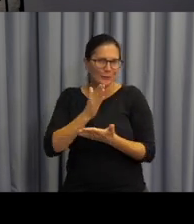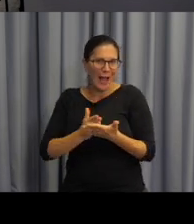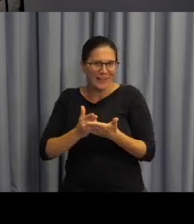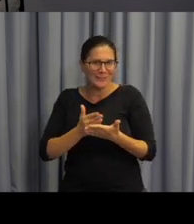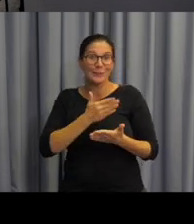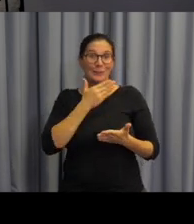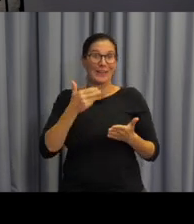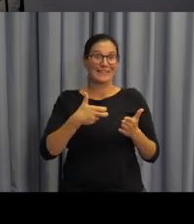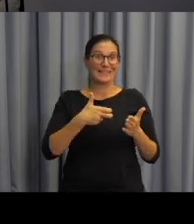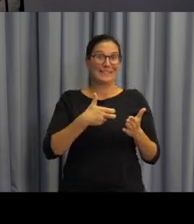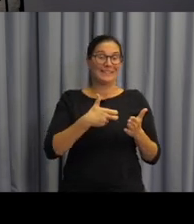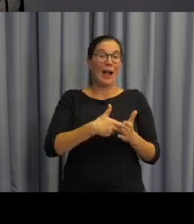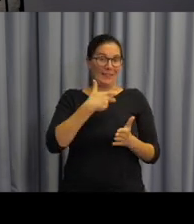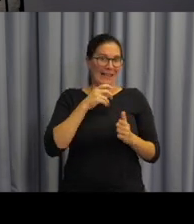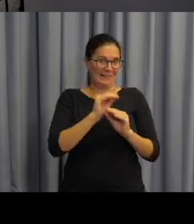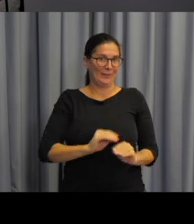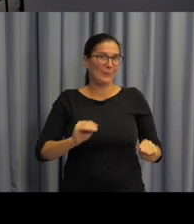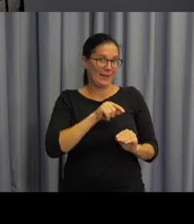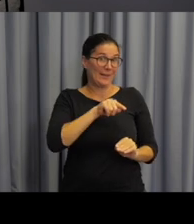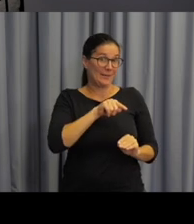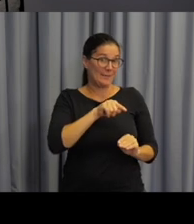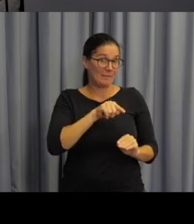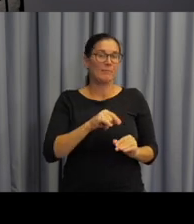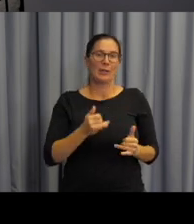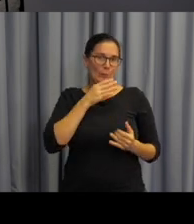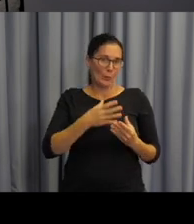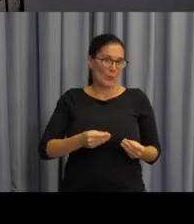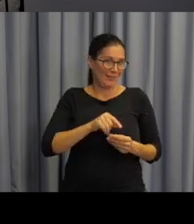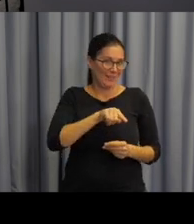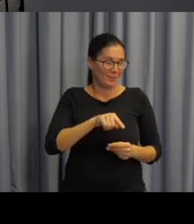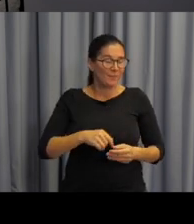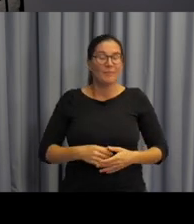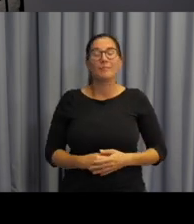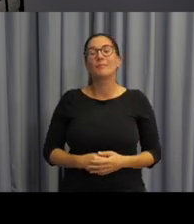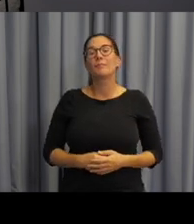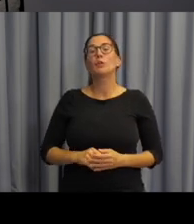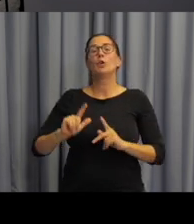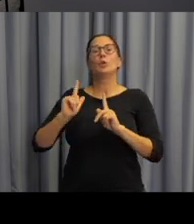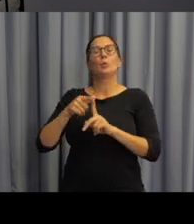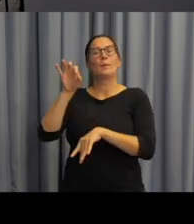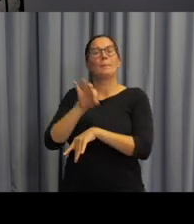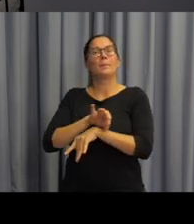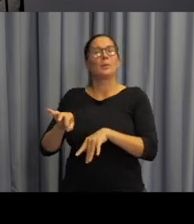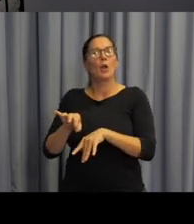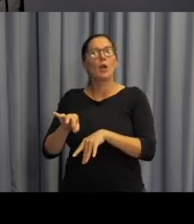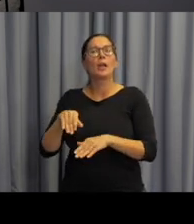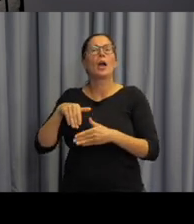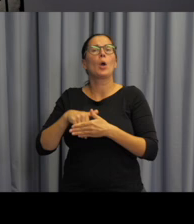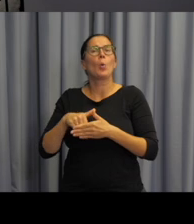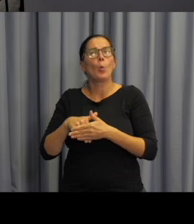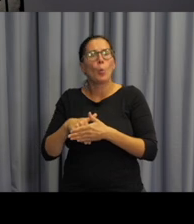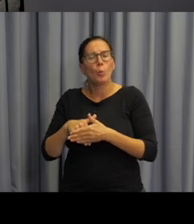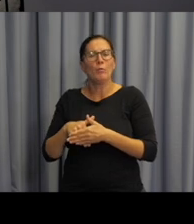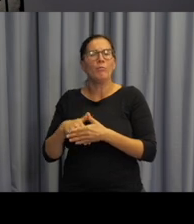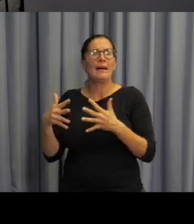českého znakového jazyka, výuky českého znakového jazyka, kterou zde chceme představit. A druhým projektem byl